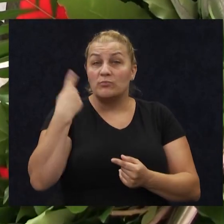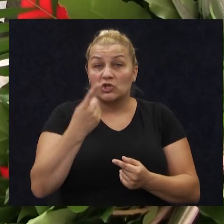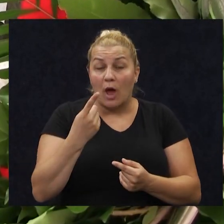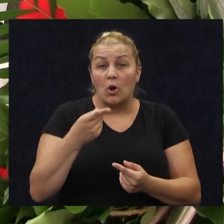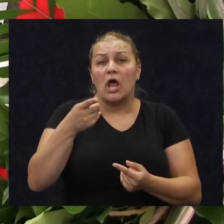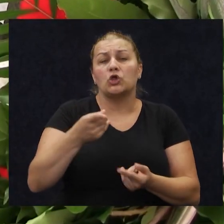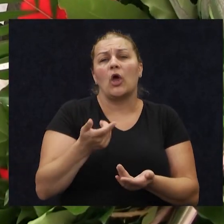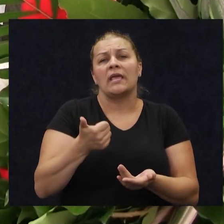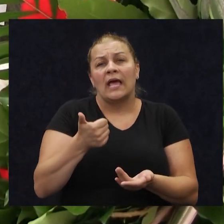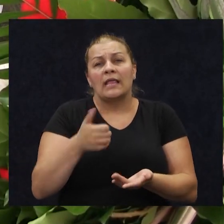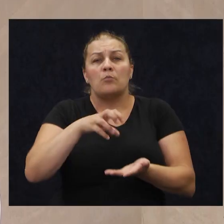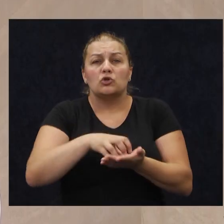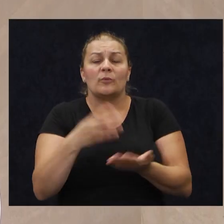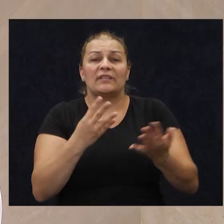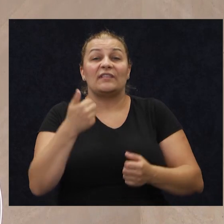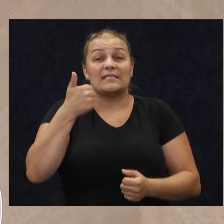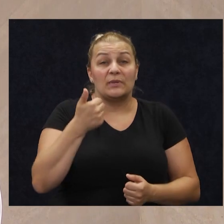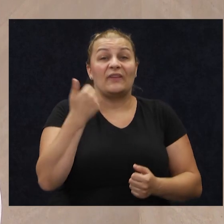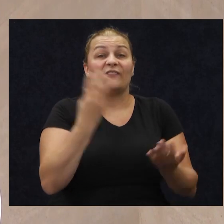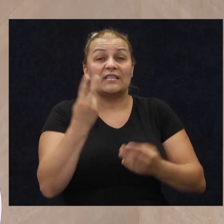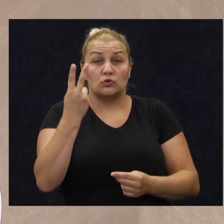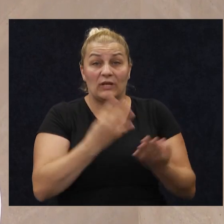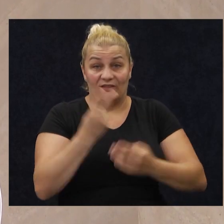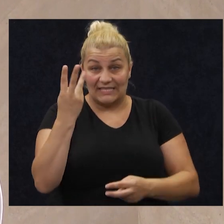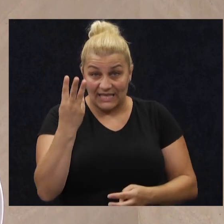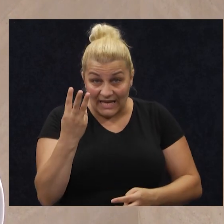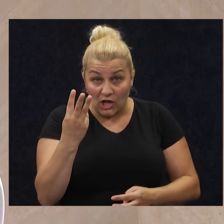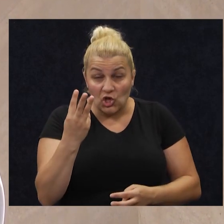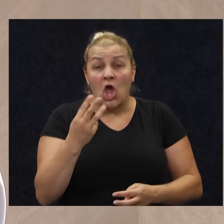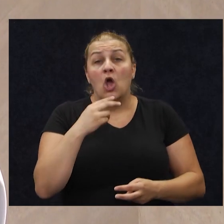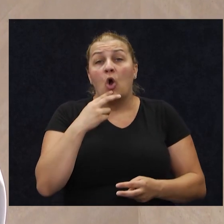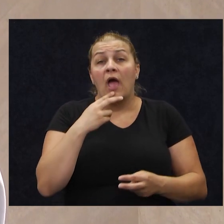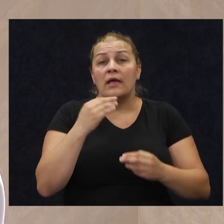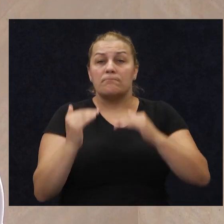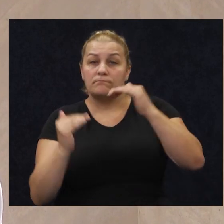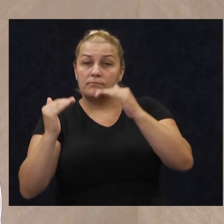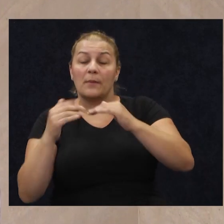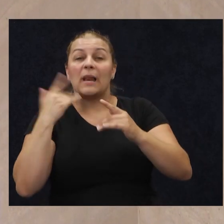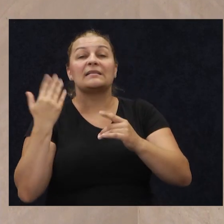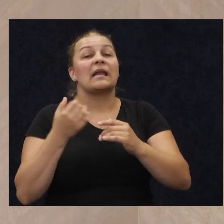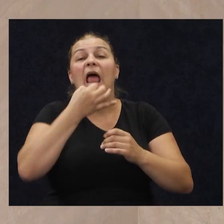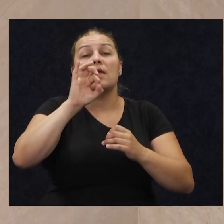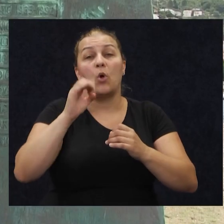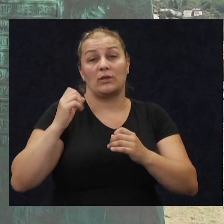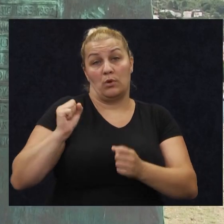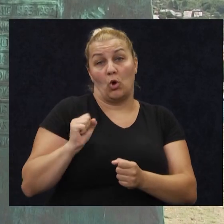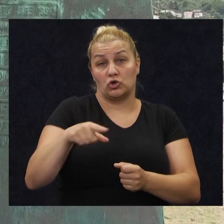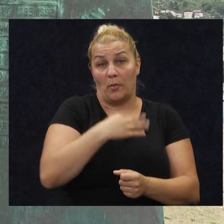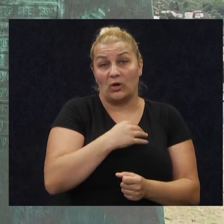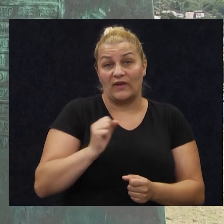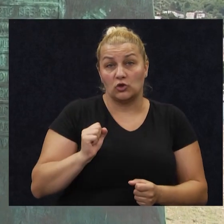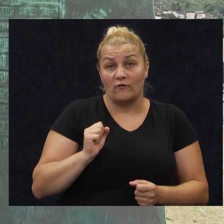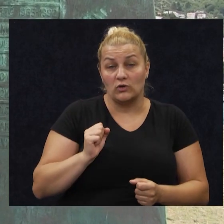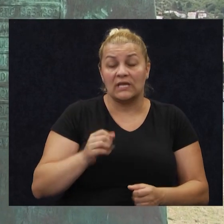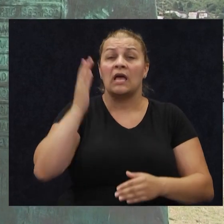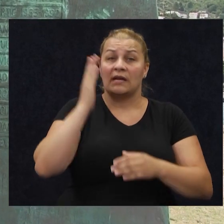jedna postrojba 91. druge i treće koja je parirala najboljim postrojima Hrvatske vojske. Na koncu